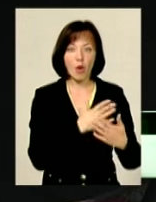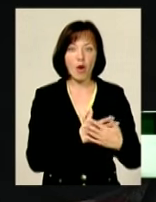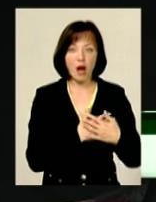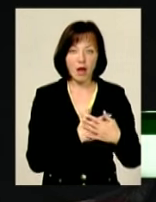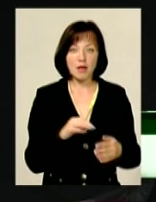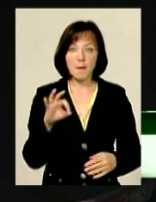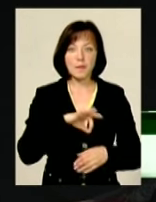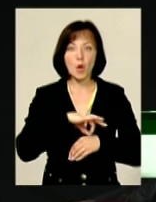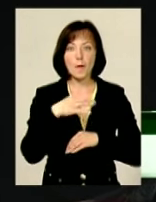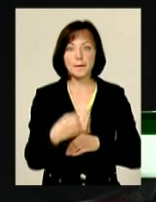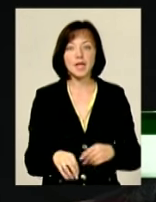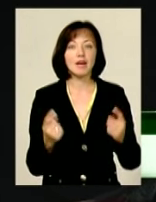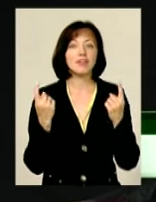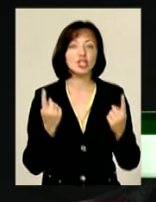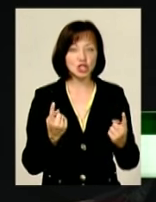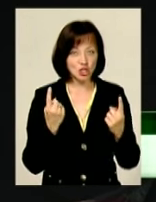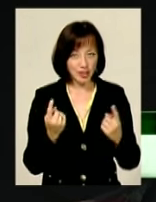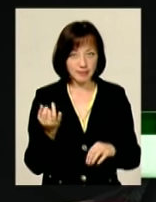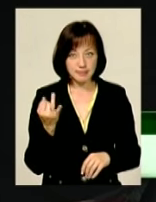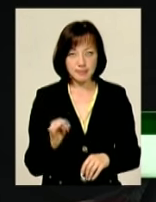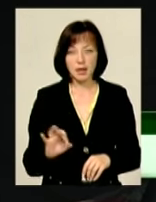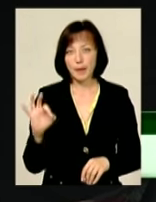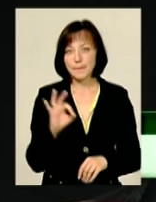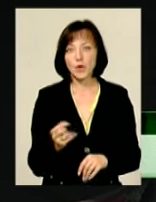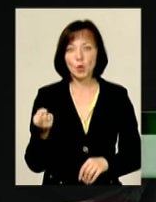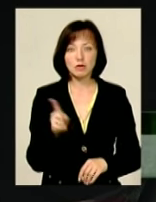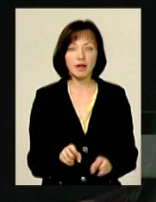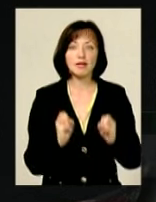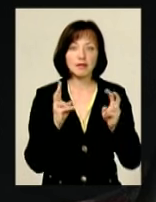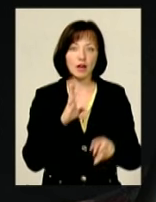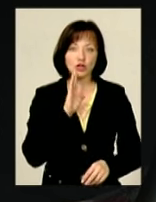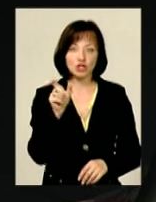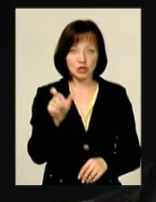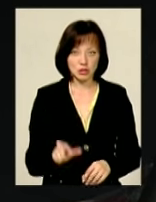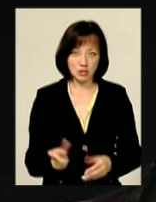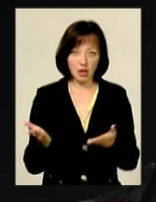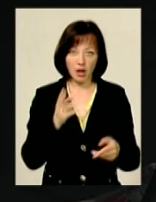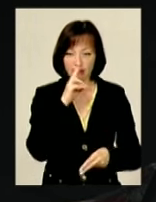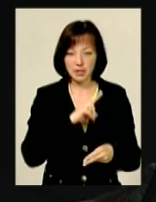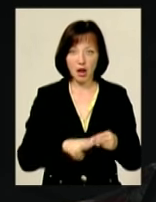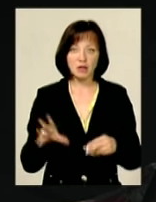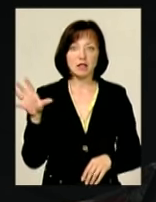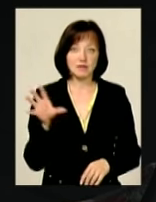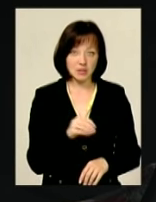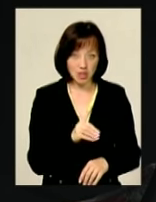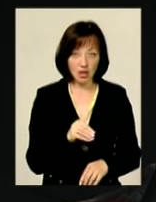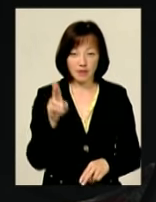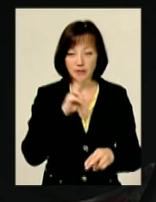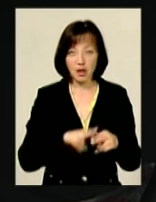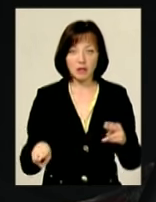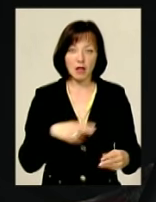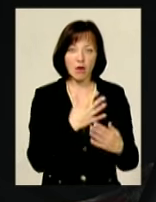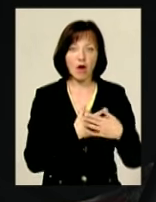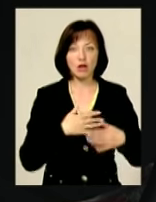про біль величезний, про те, як жінка, яка втратила все, втратила коханого